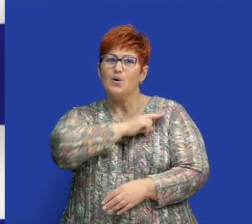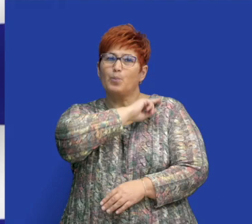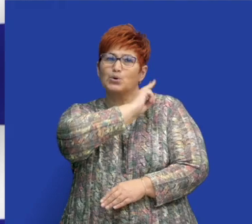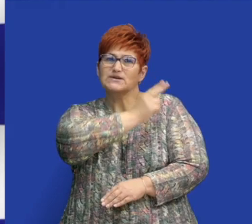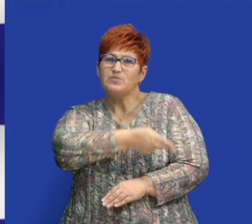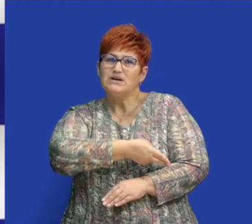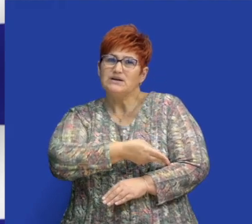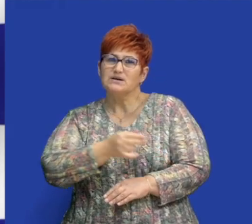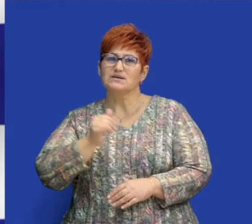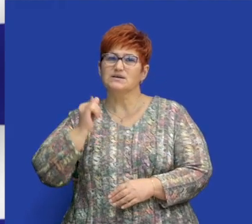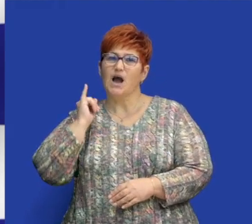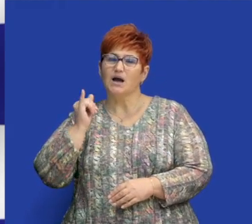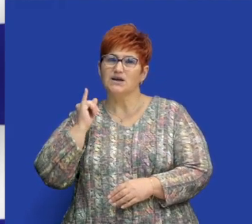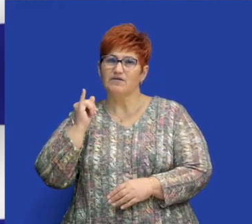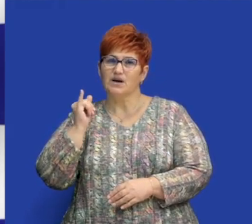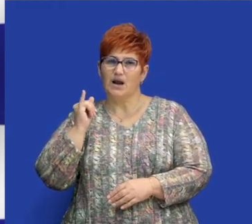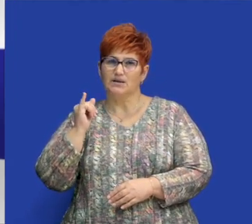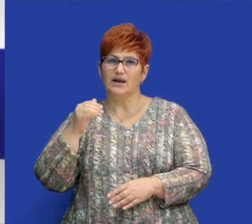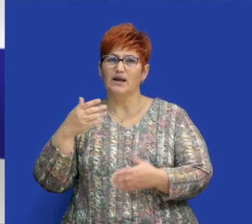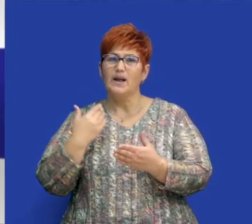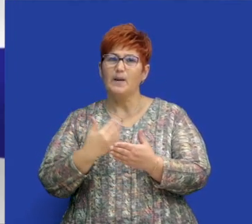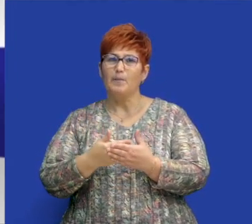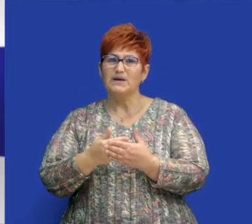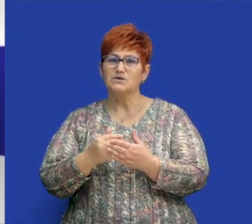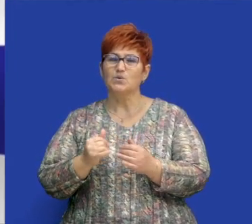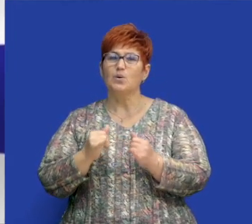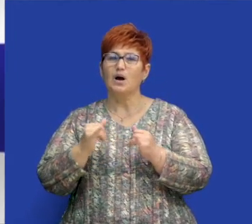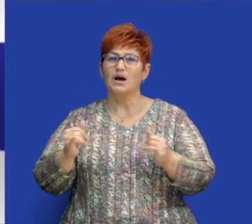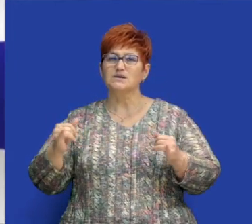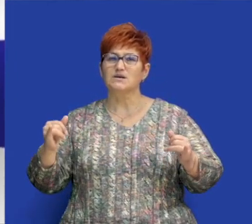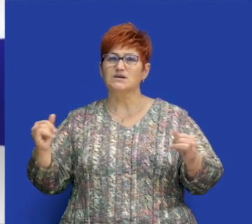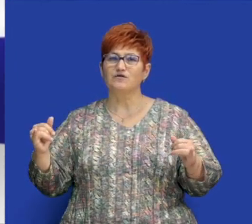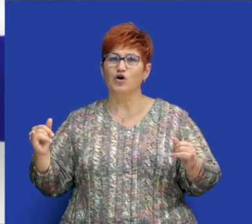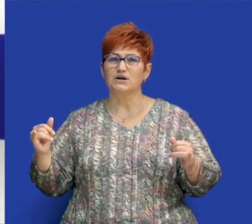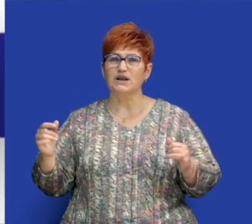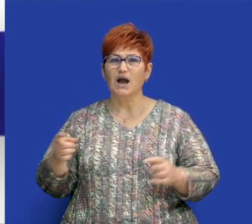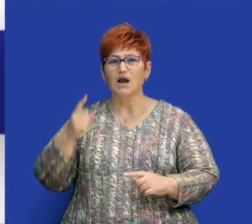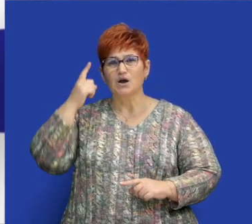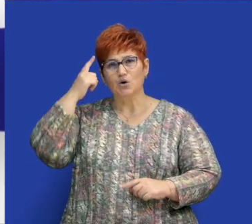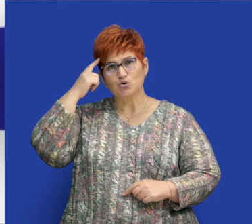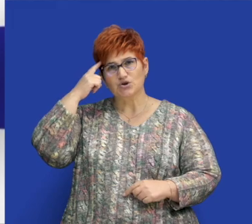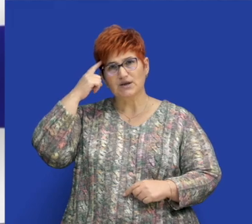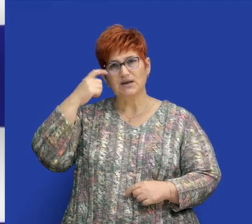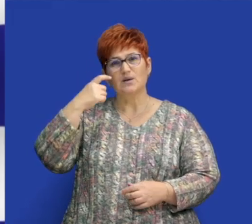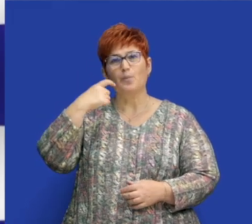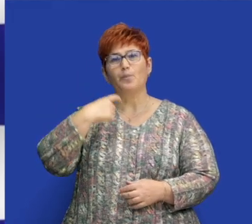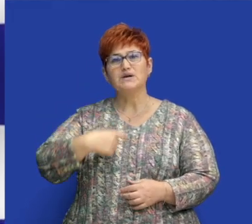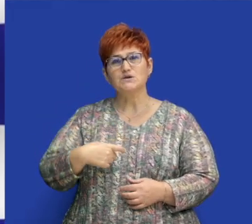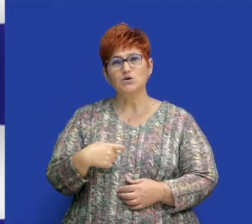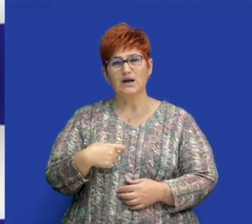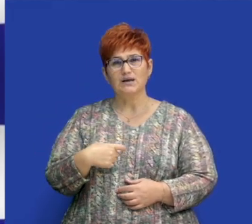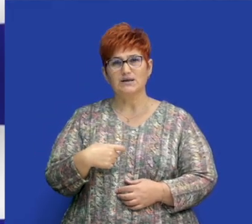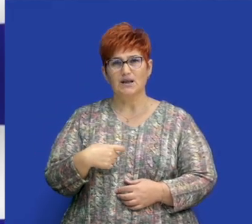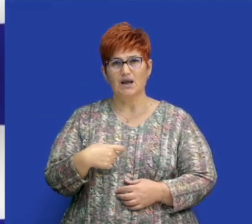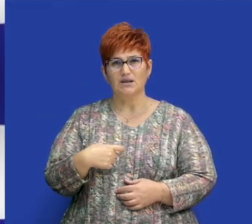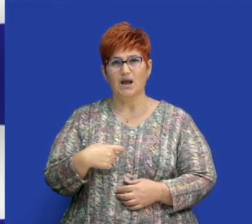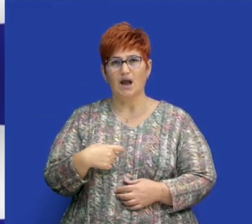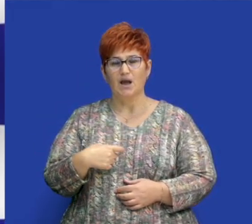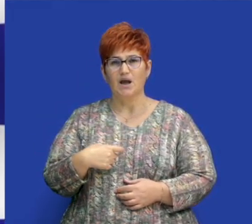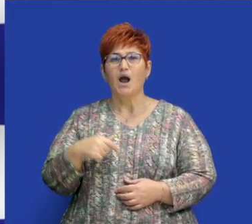fenyülgyantás kezeléstől jellegzetes ízt kap. Sör is kapható, elsősorban import. Ezért drága.